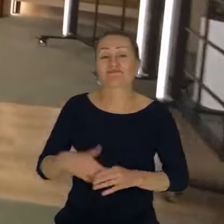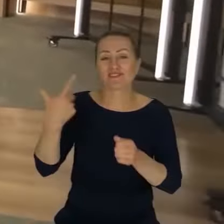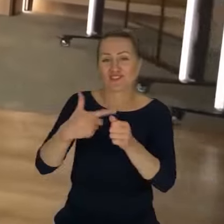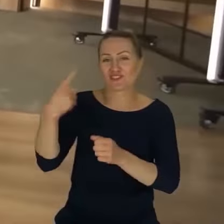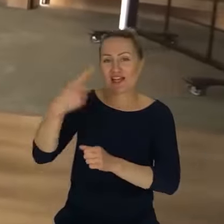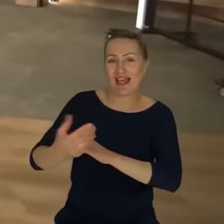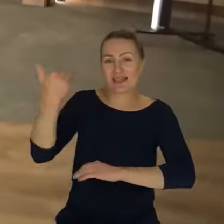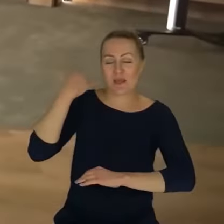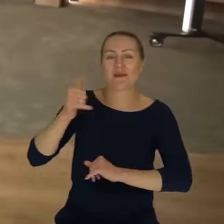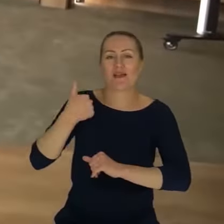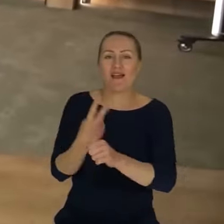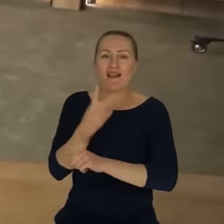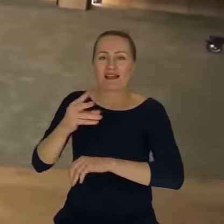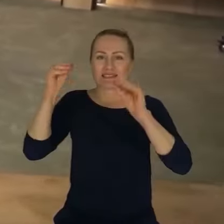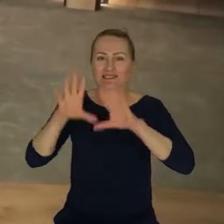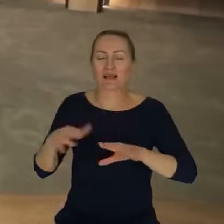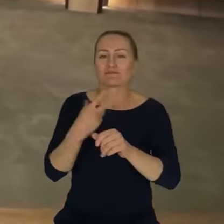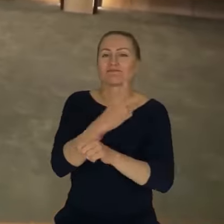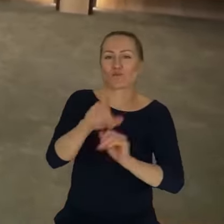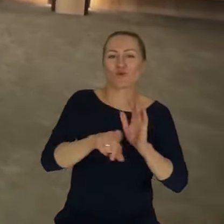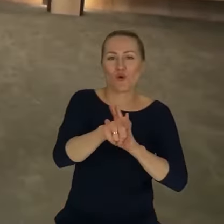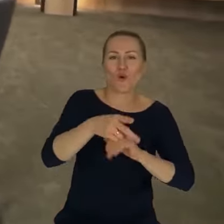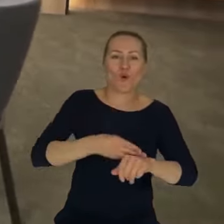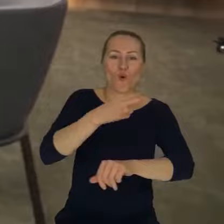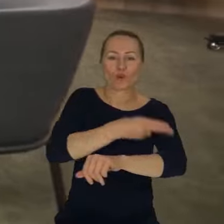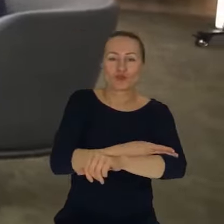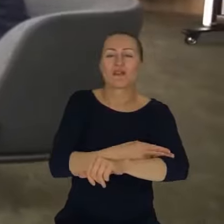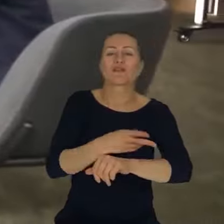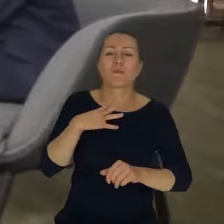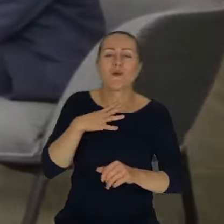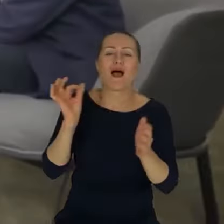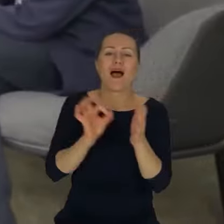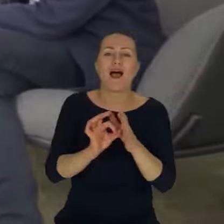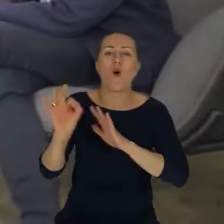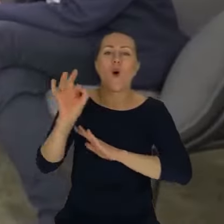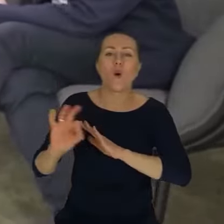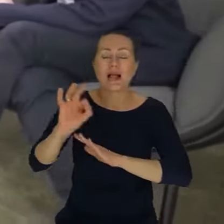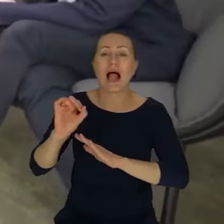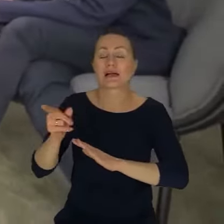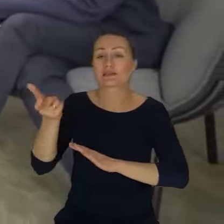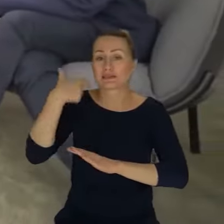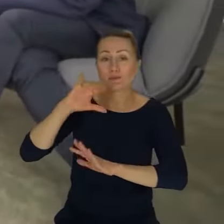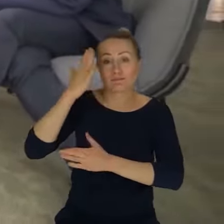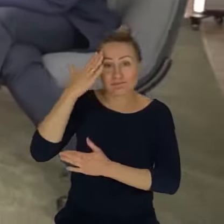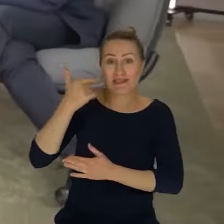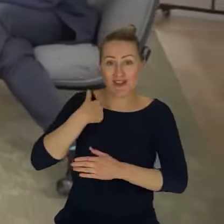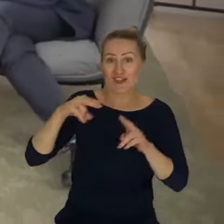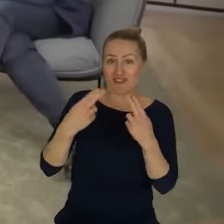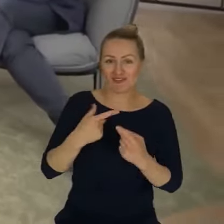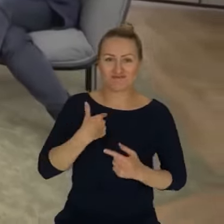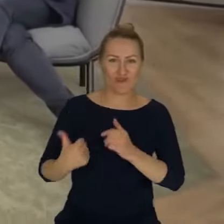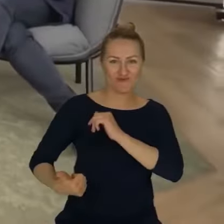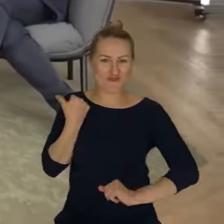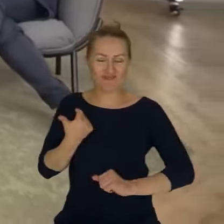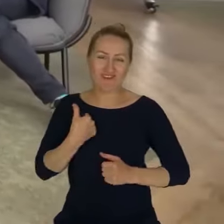sklepu, wchodziłem do jakiegoś urzędu i gdzieś przy okazji wychodziło, że jestem dziennikarzem, byłem z tego dumny. I się mogłem tym pochwalić z otwartą